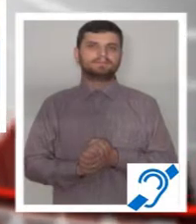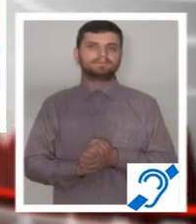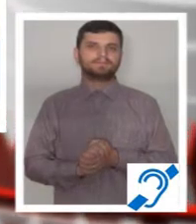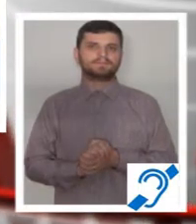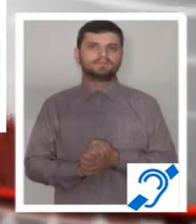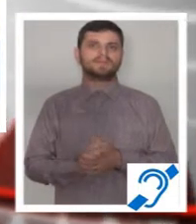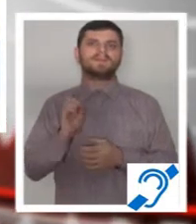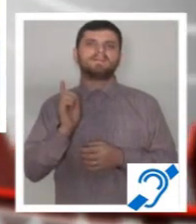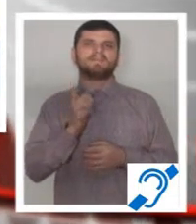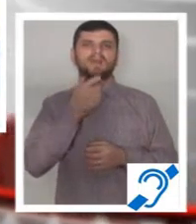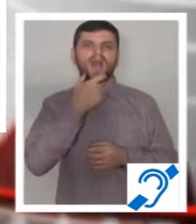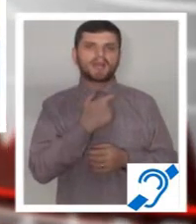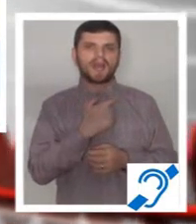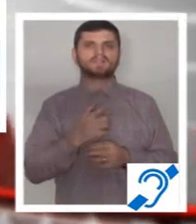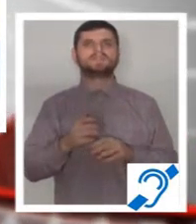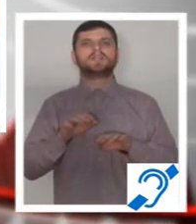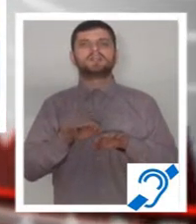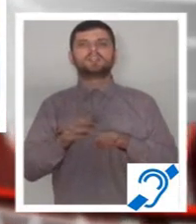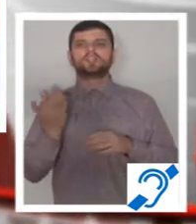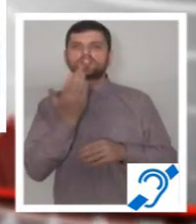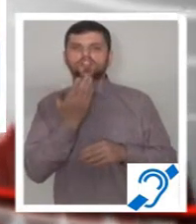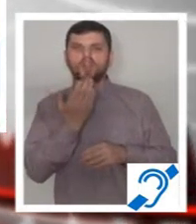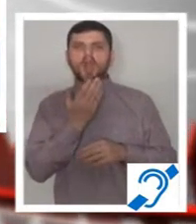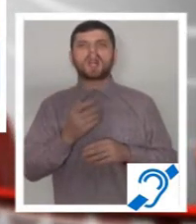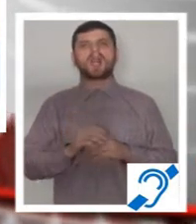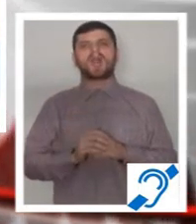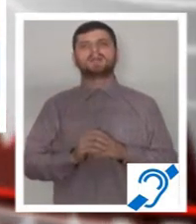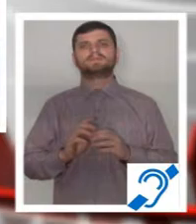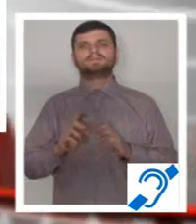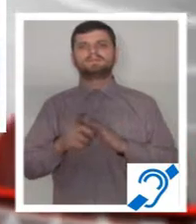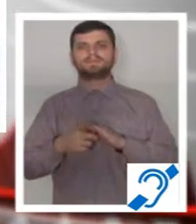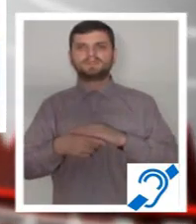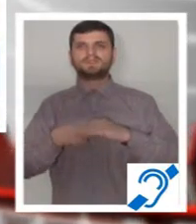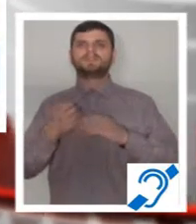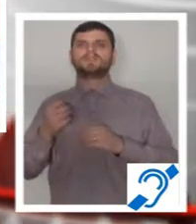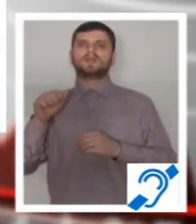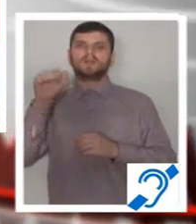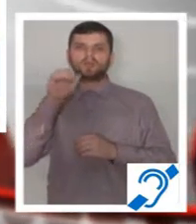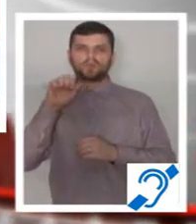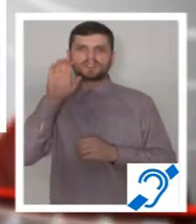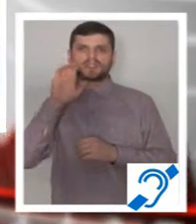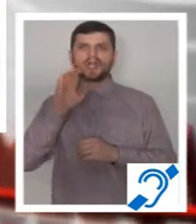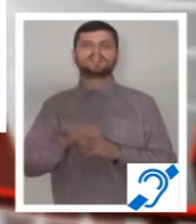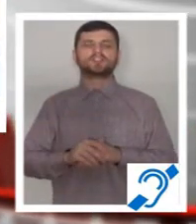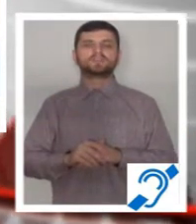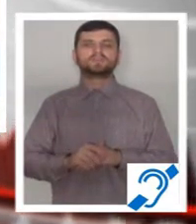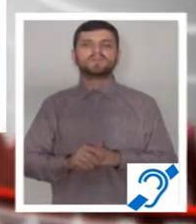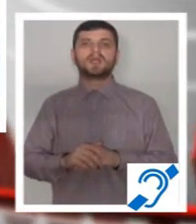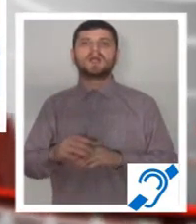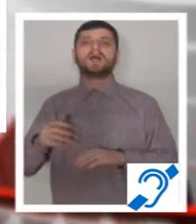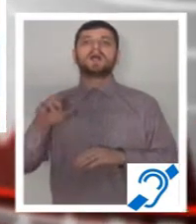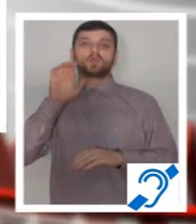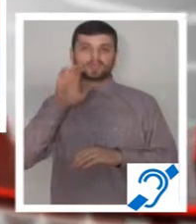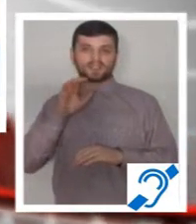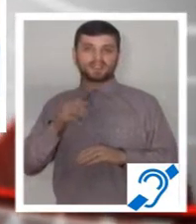Cam fiecare an, preșcolare din Curtea de Arge și persoanele defavorizate vor primi de la primărie pachete cadou de Crăciun. Consiliul